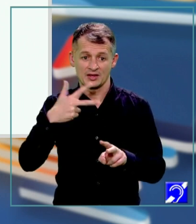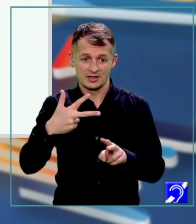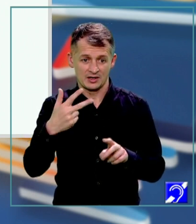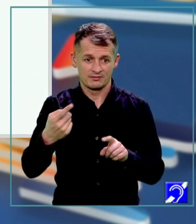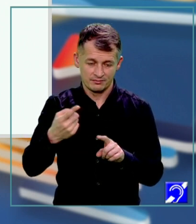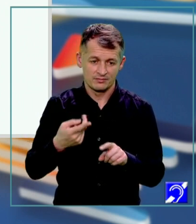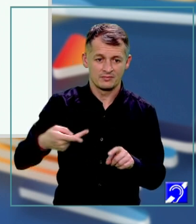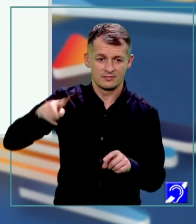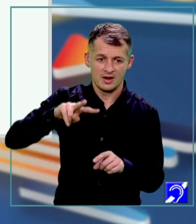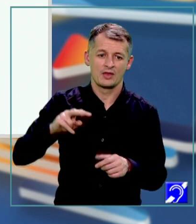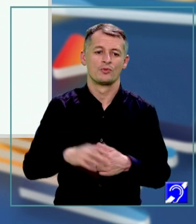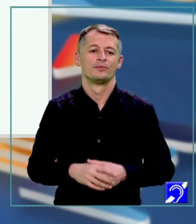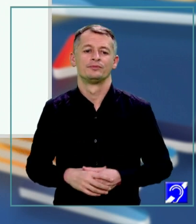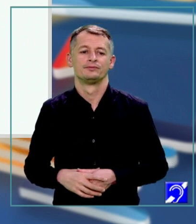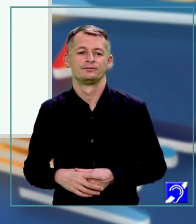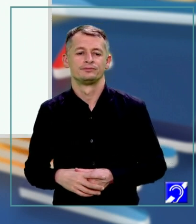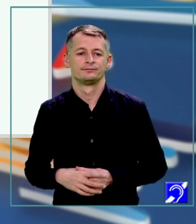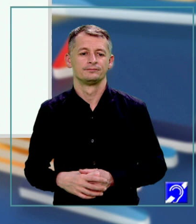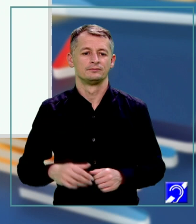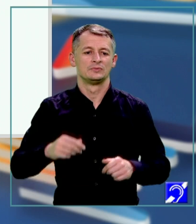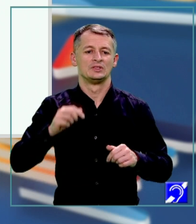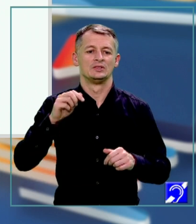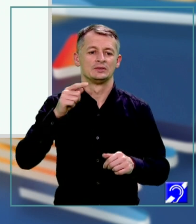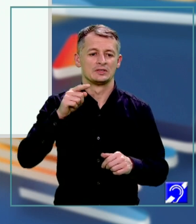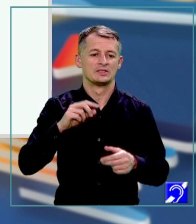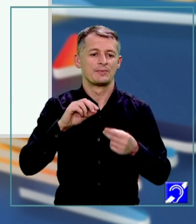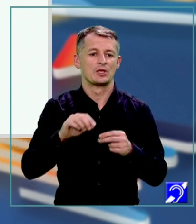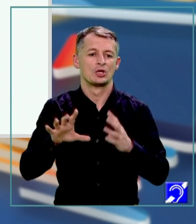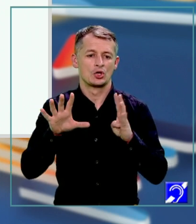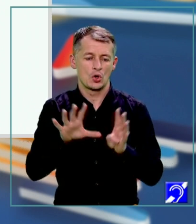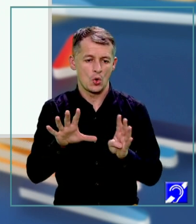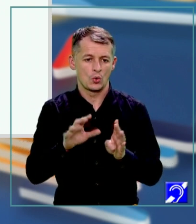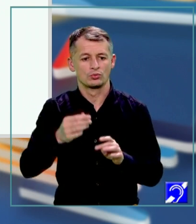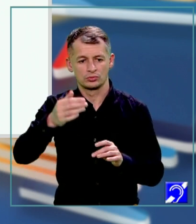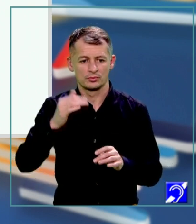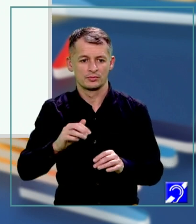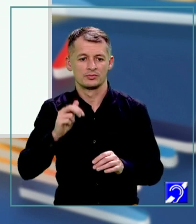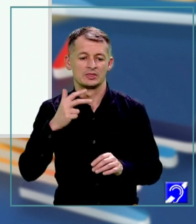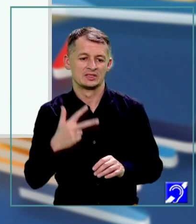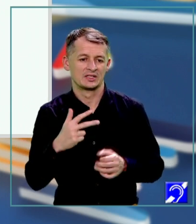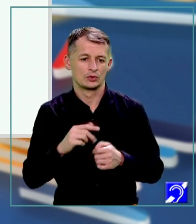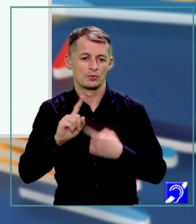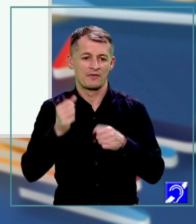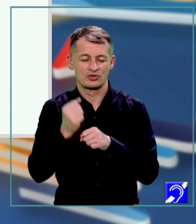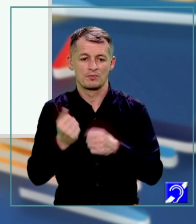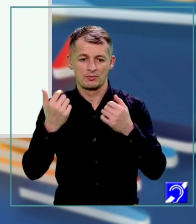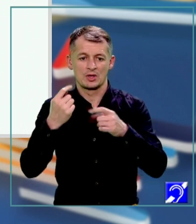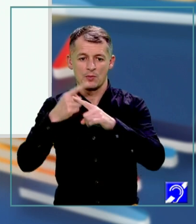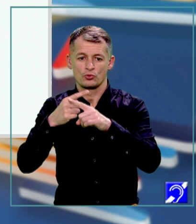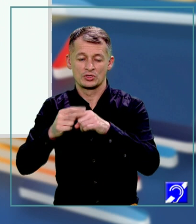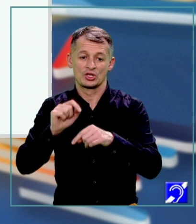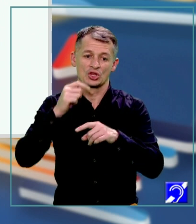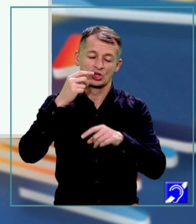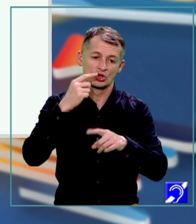3 la a doua este 9, radical din 3 la a doua este 3. După care efectuăm înmulțirea 2